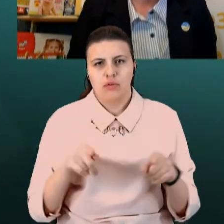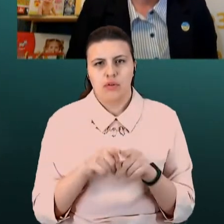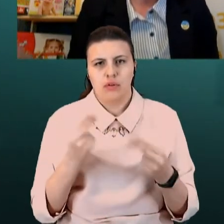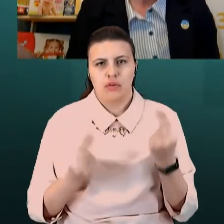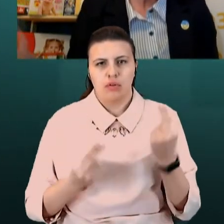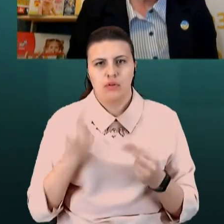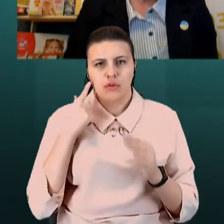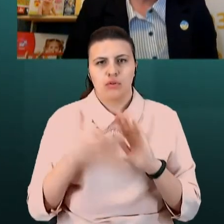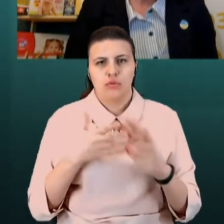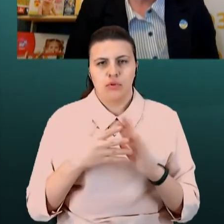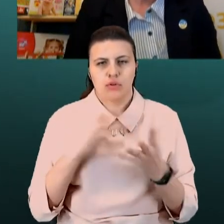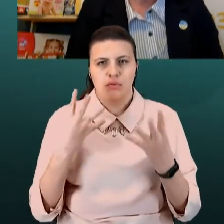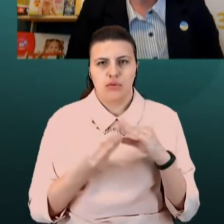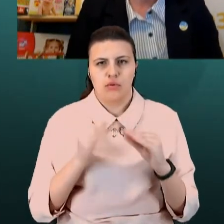будемо.